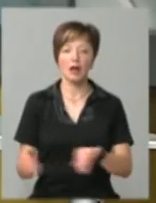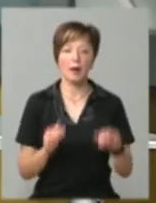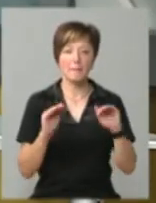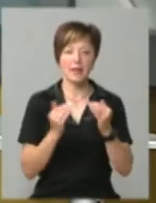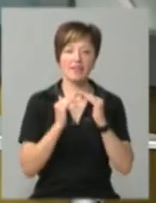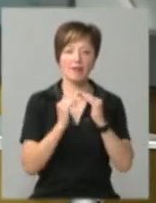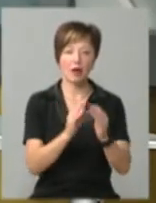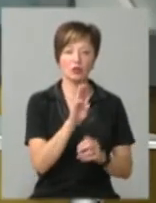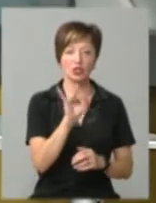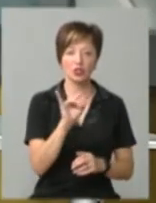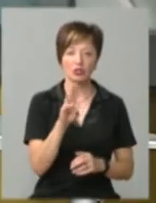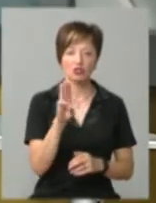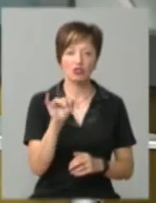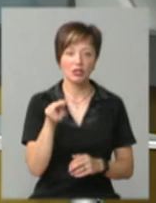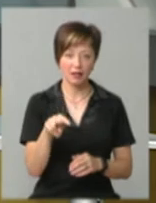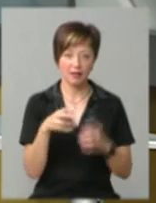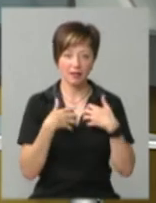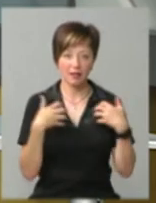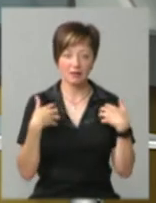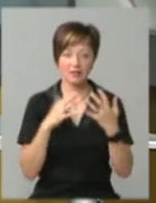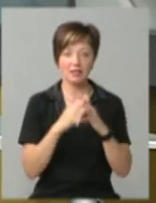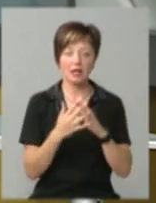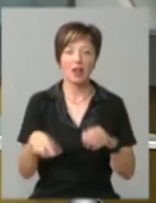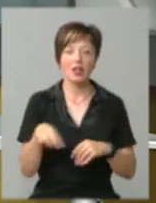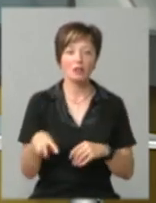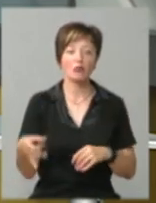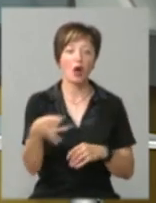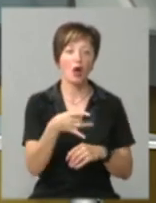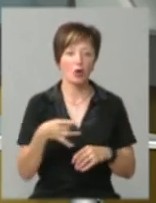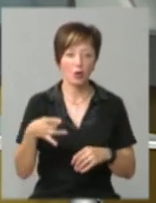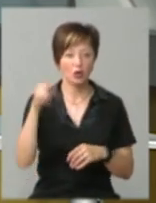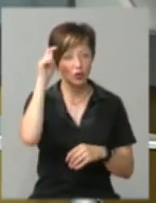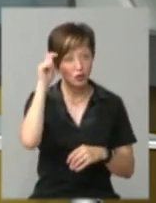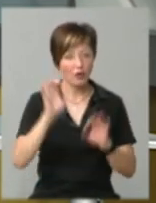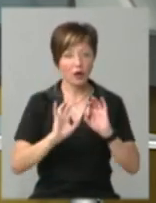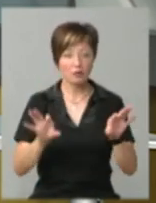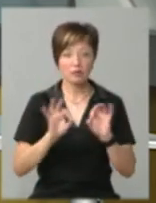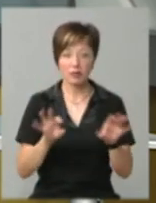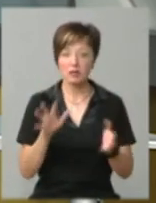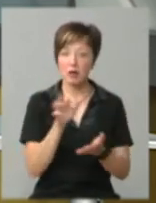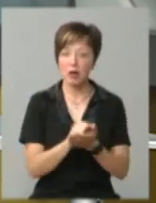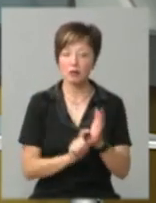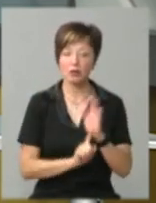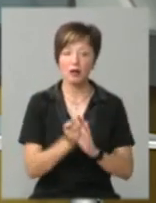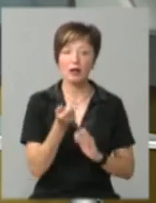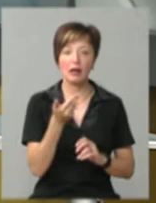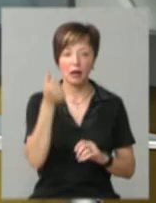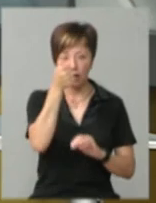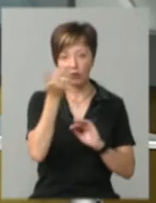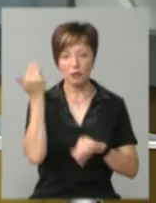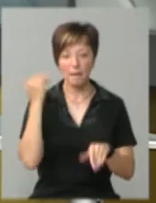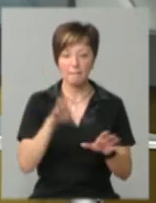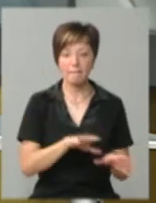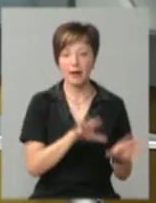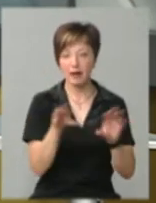шеншил тримає Роман Єфименко в селі Лисогірка на Летичищині. Чоловік каже, займатися цим почав кілька років тому, після переїзду з